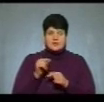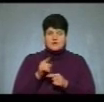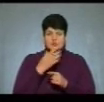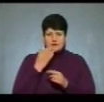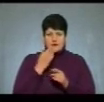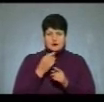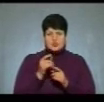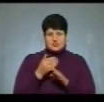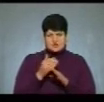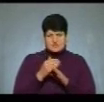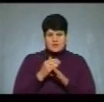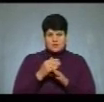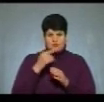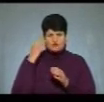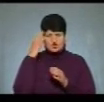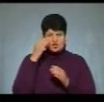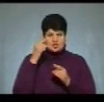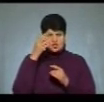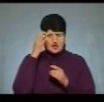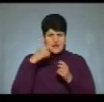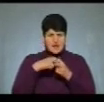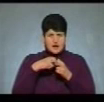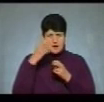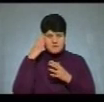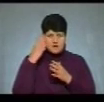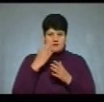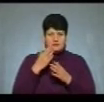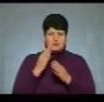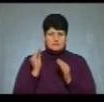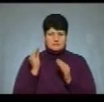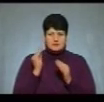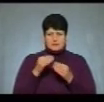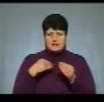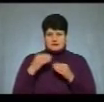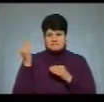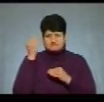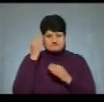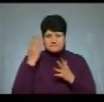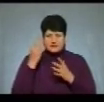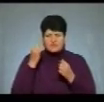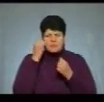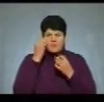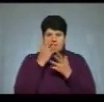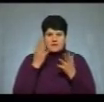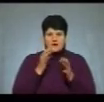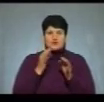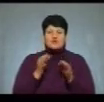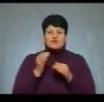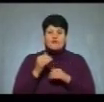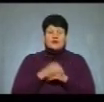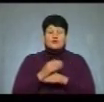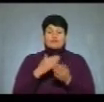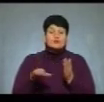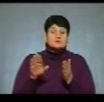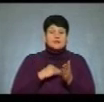кусок черепа, а стоїть пластина, дається в знаки. Я не пам'ятаю, практично не пам'ятаю цього вечора з усім.